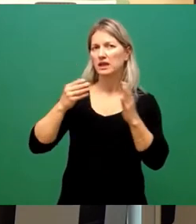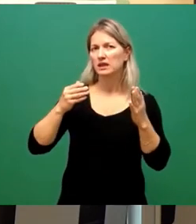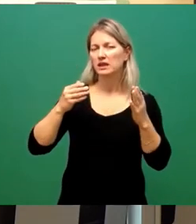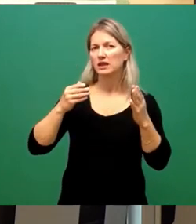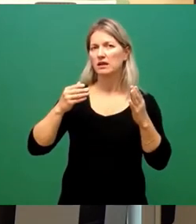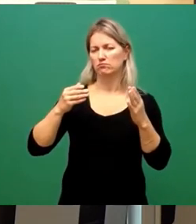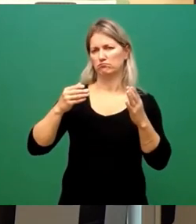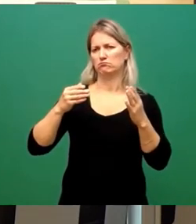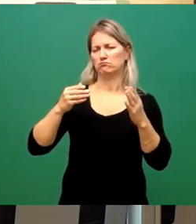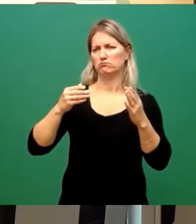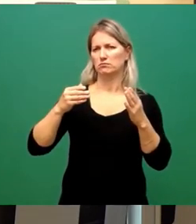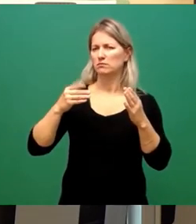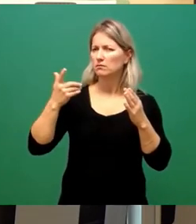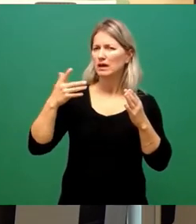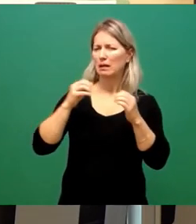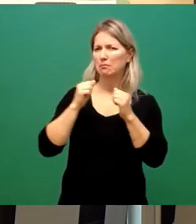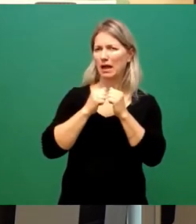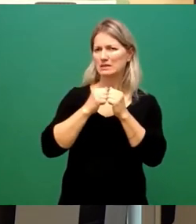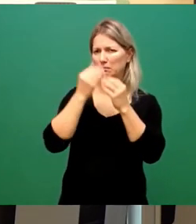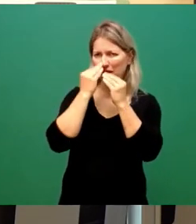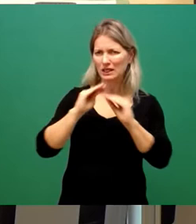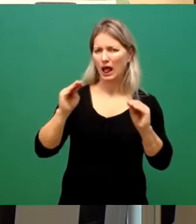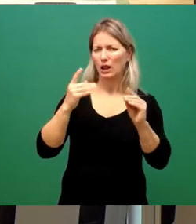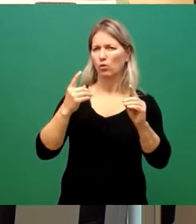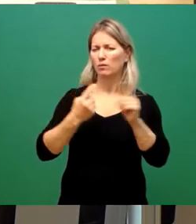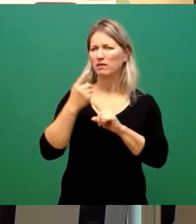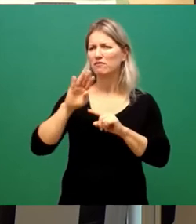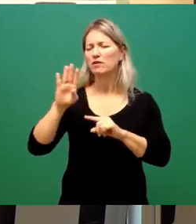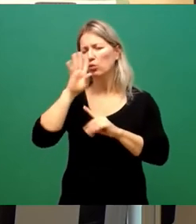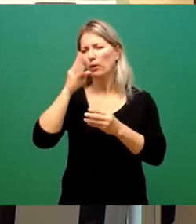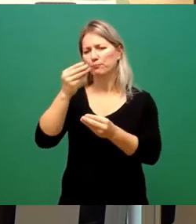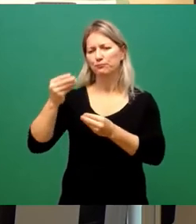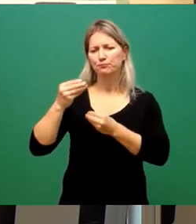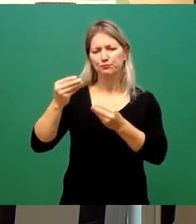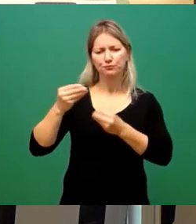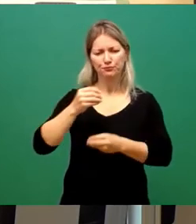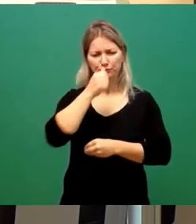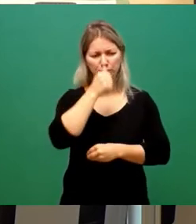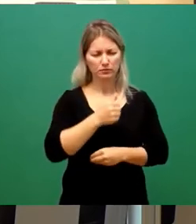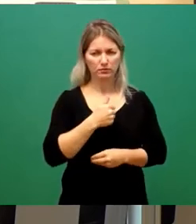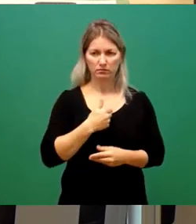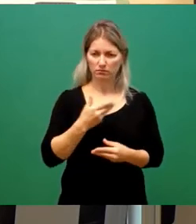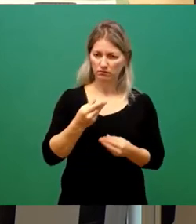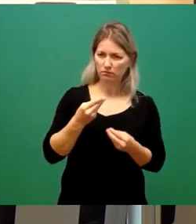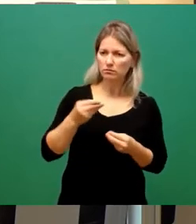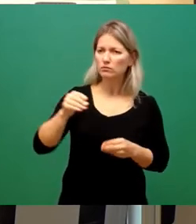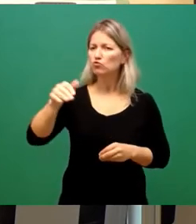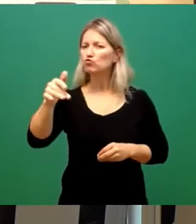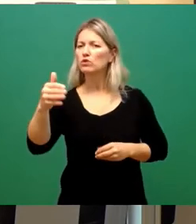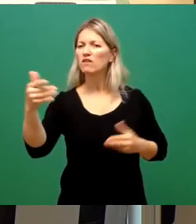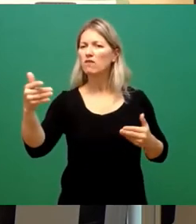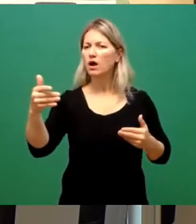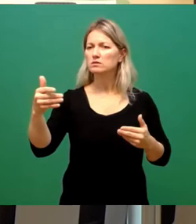beziehungsweise den Pressemitteilungen abgespeist worden und mussten uns dort unseren aktuellen Stand erarbeiten.